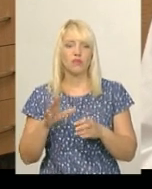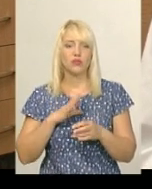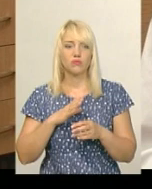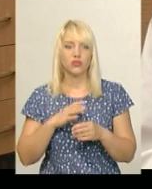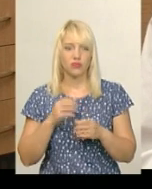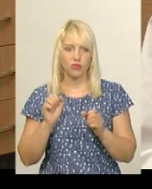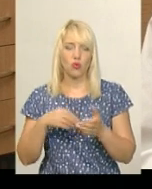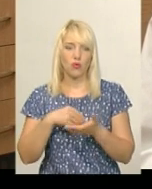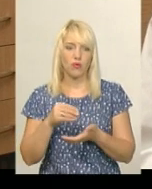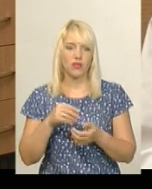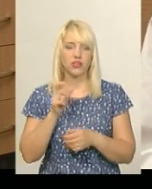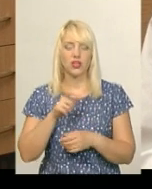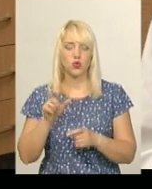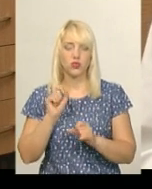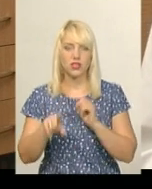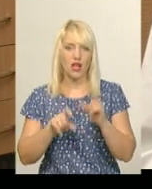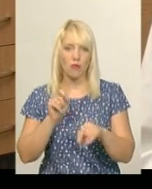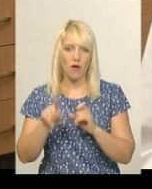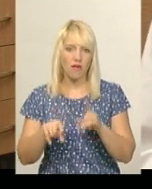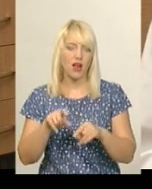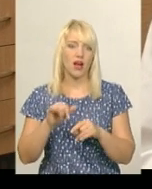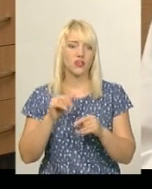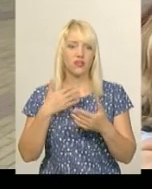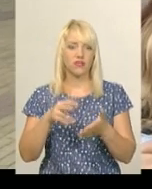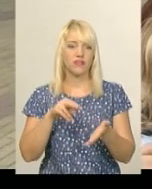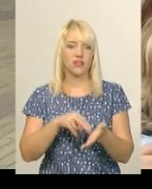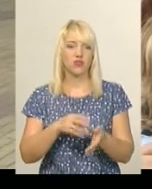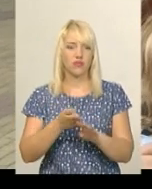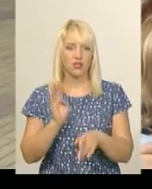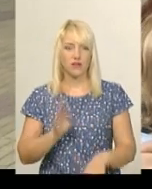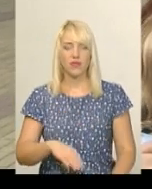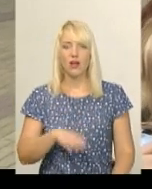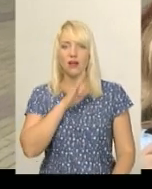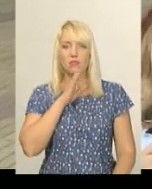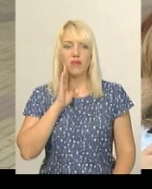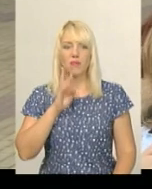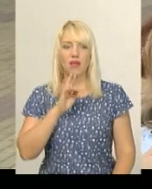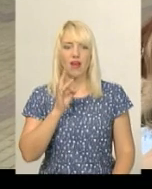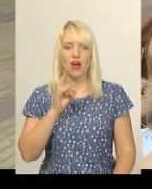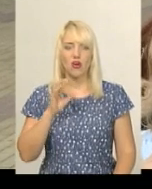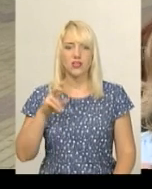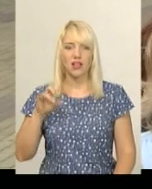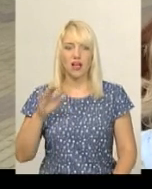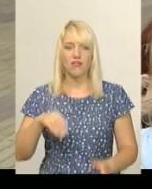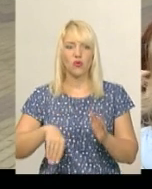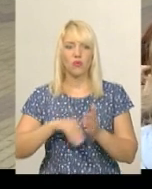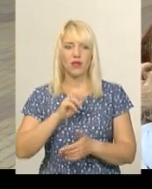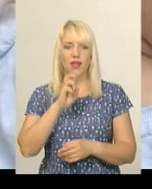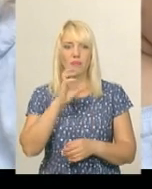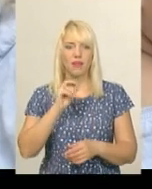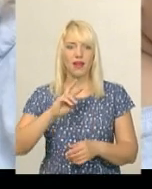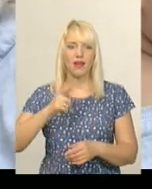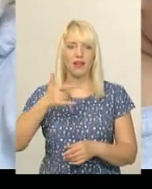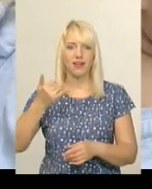купувати. І люди замовляють, і вже стають в чергу. Мама Ярослави, Дарина Войтович, купила бельгійську вакцину.